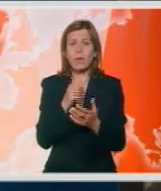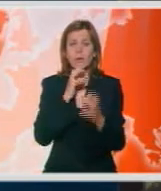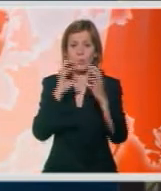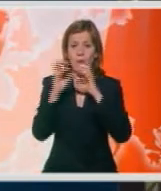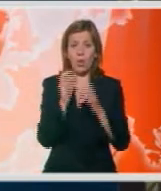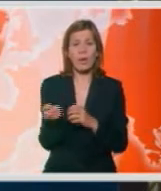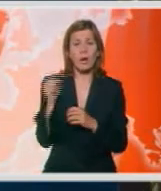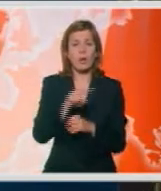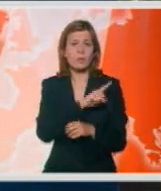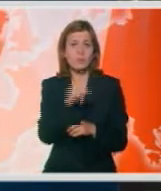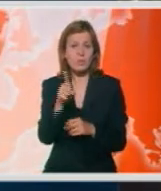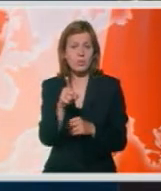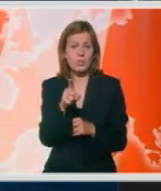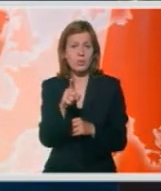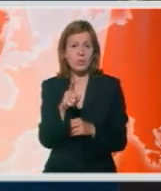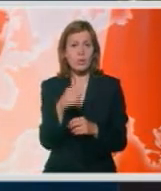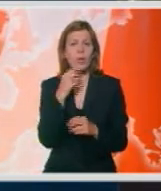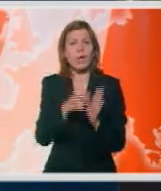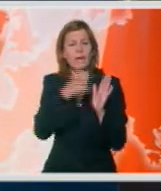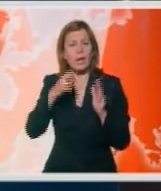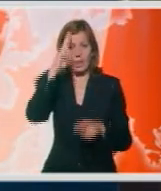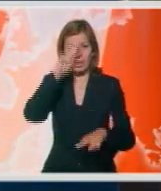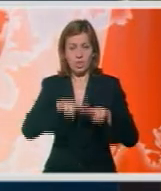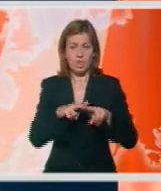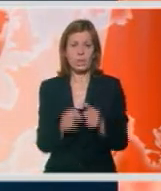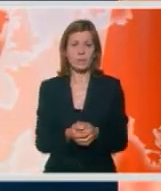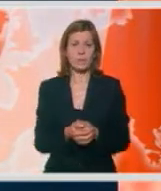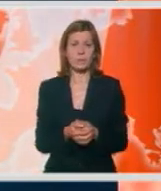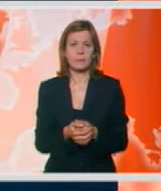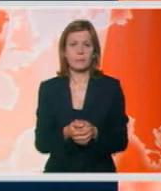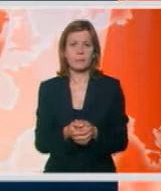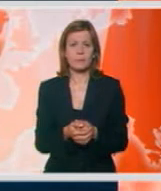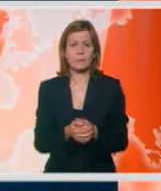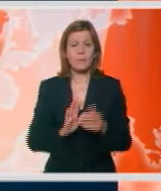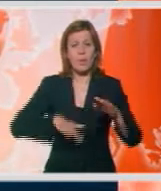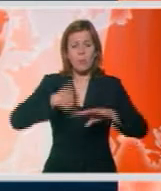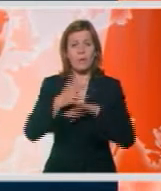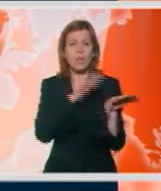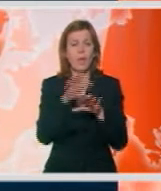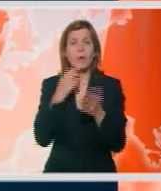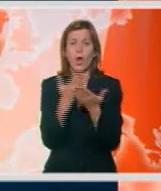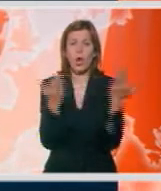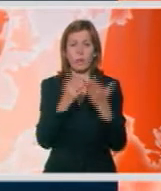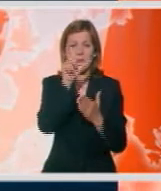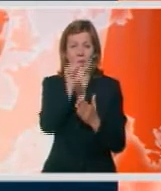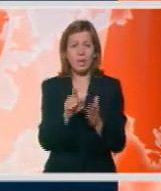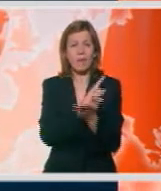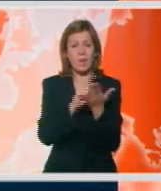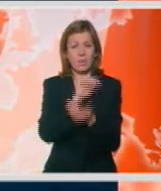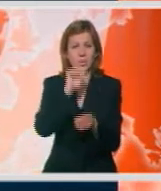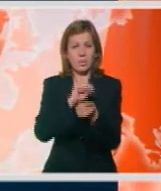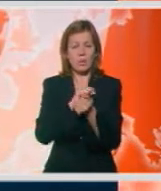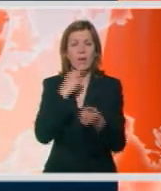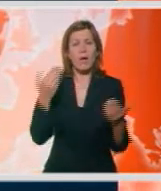tođe to atakvatnog, trajenog rešenja. Posle napada na novinara vremena Teofela Pančića